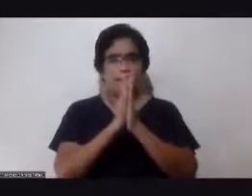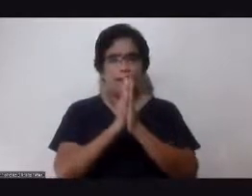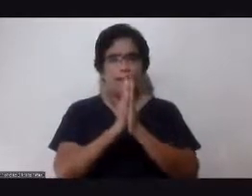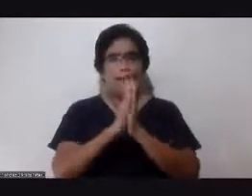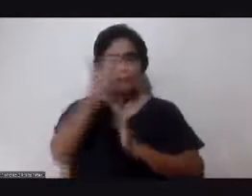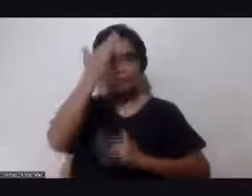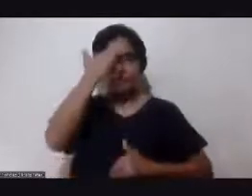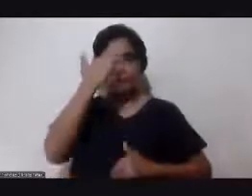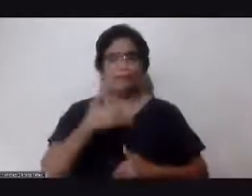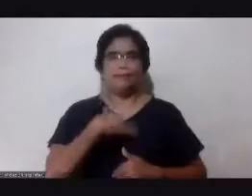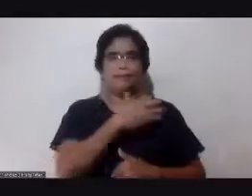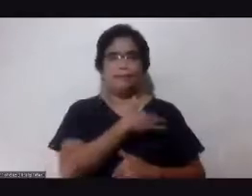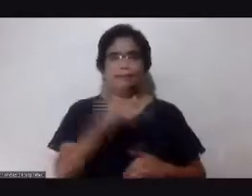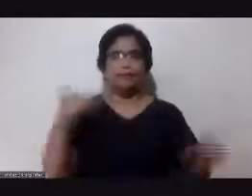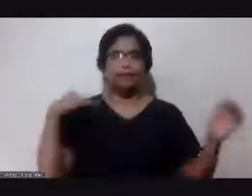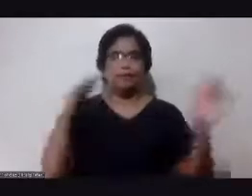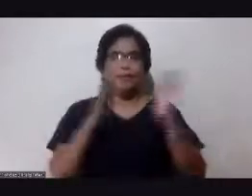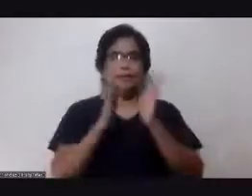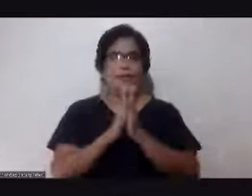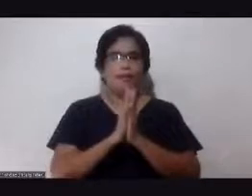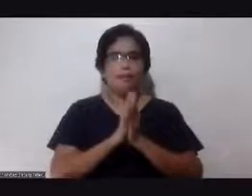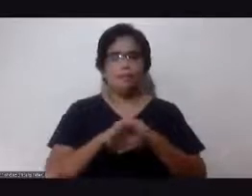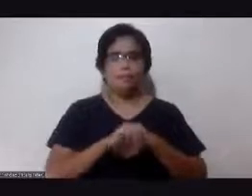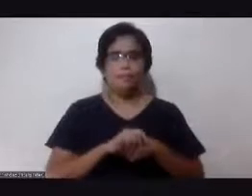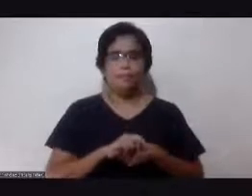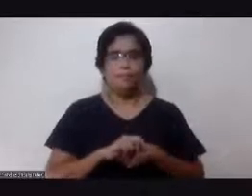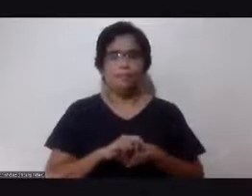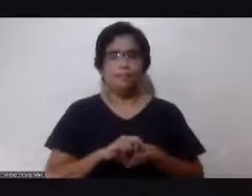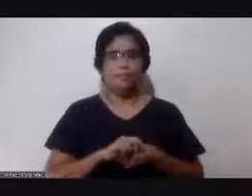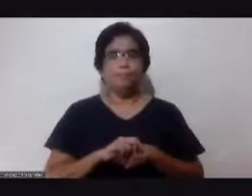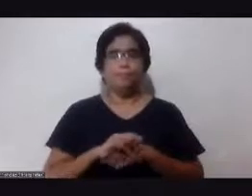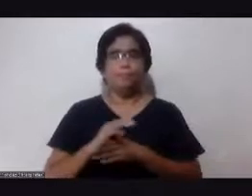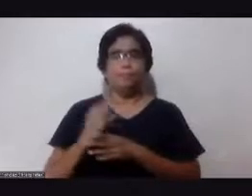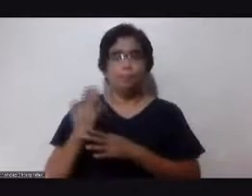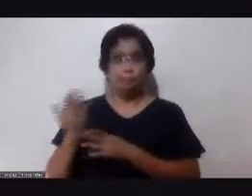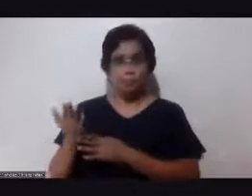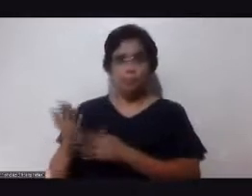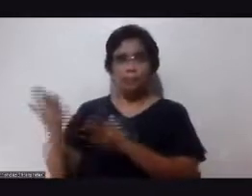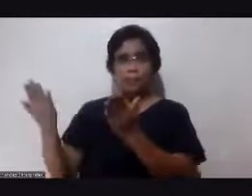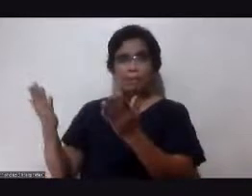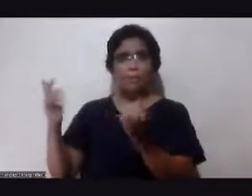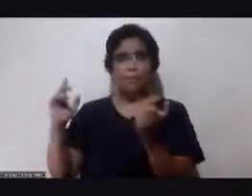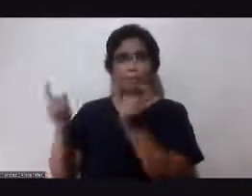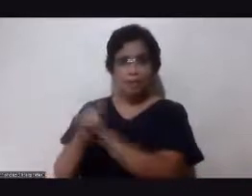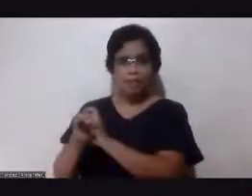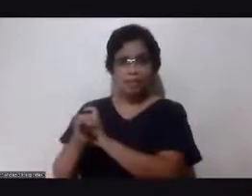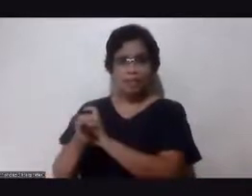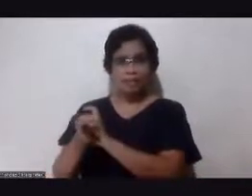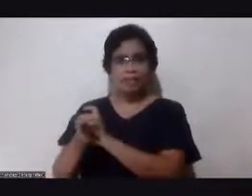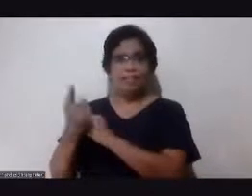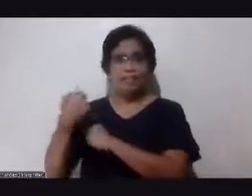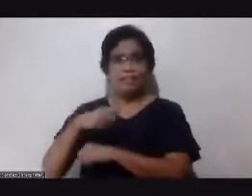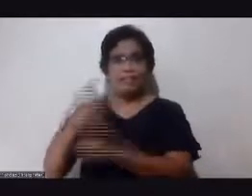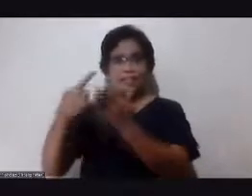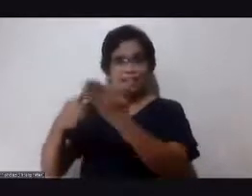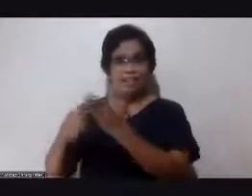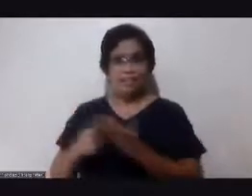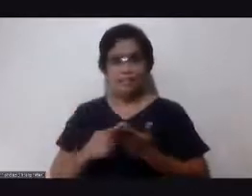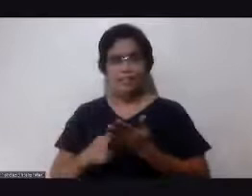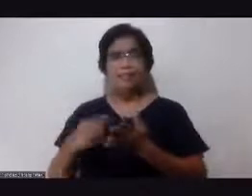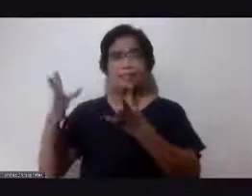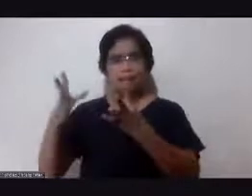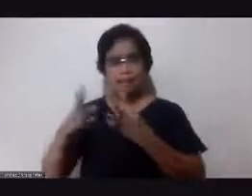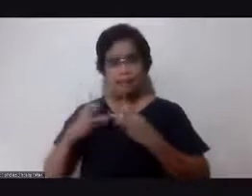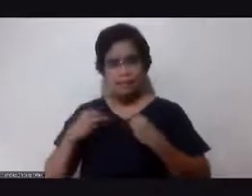ama at ang anak at ng Spiritus Santo. Amen. Brother Benson, pagbabago ang ating tatalakayin. Makakamit natin ito